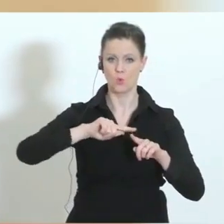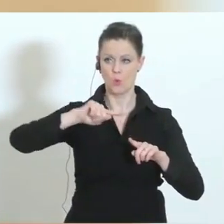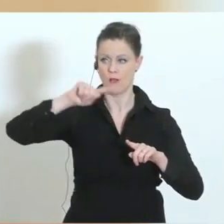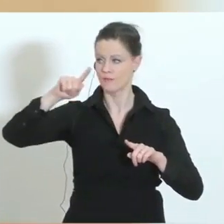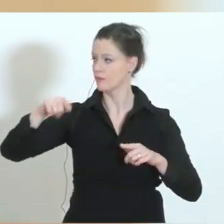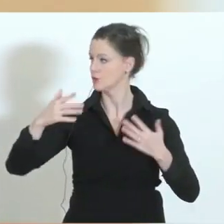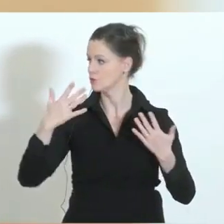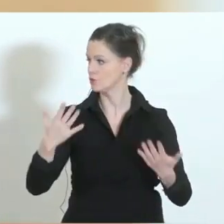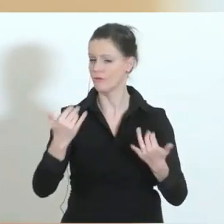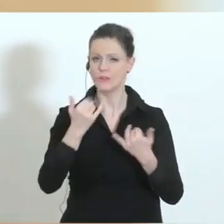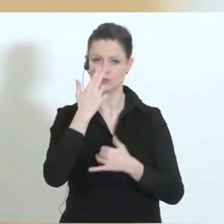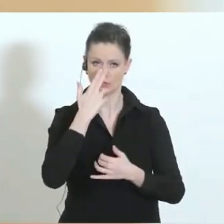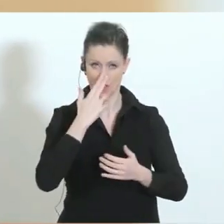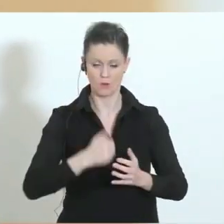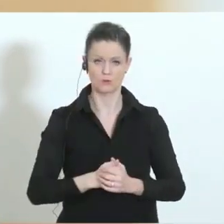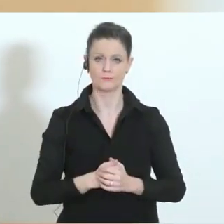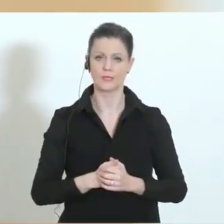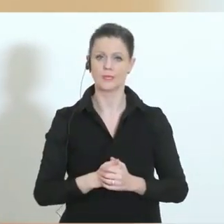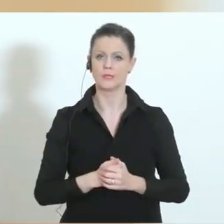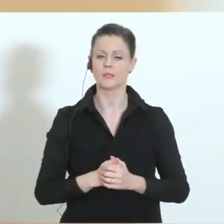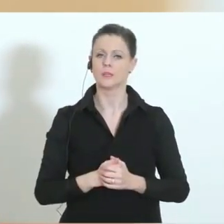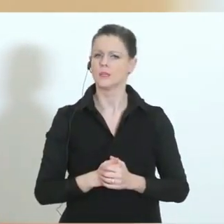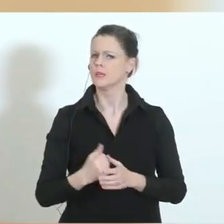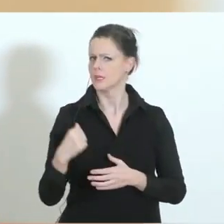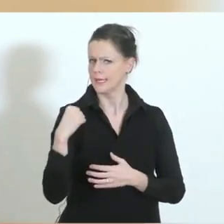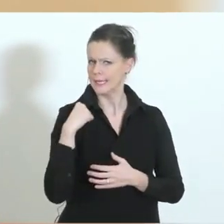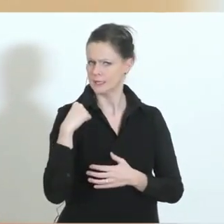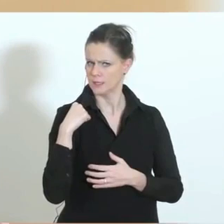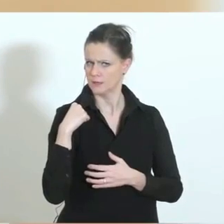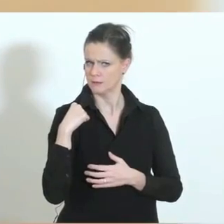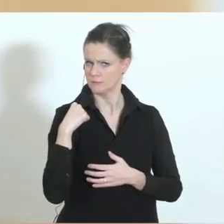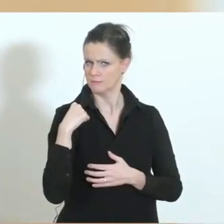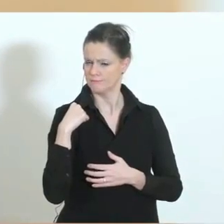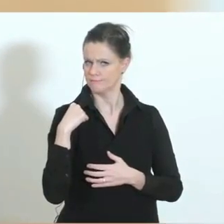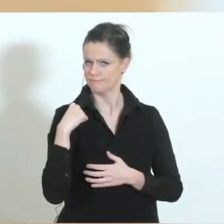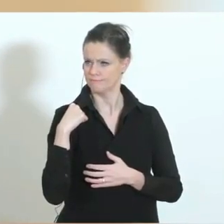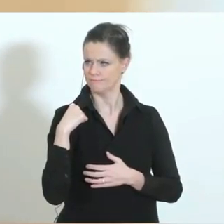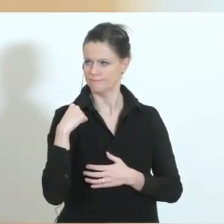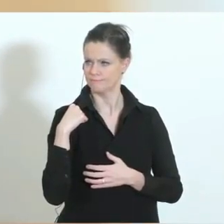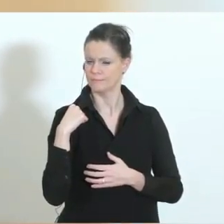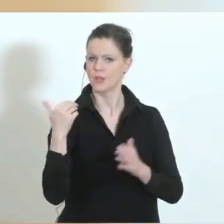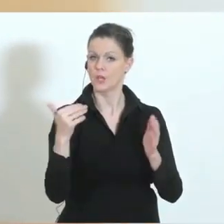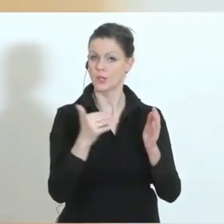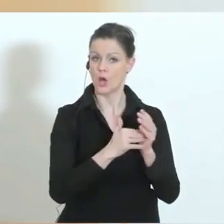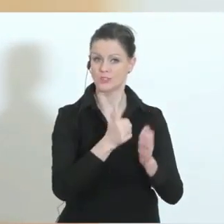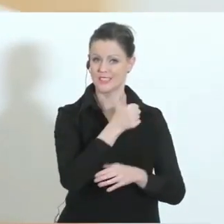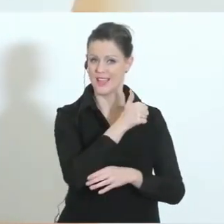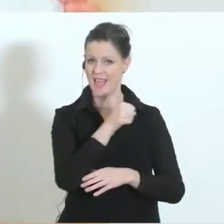.332. Wir waren etwa gestern bei 1